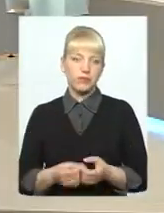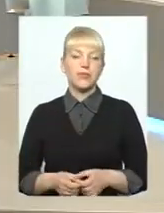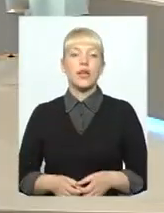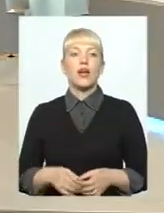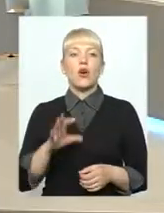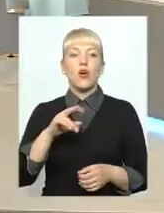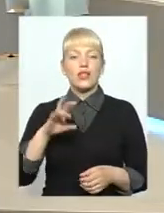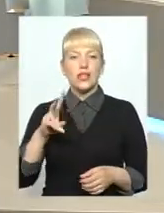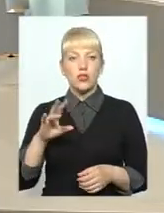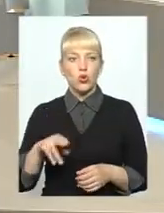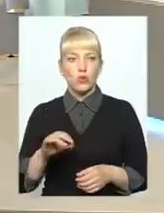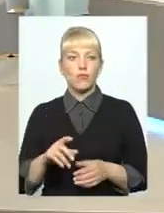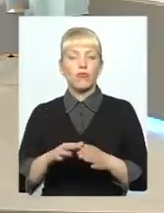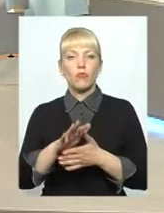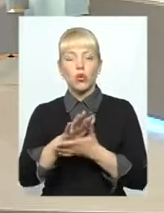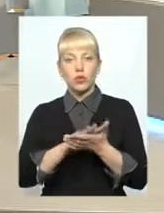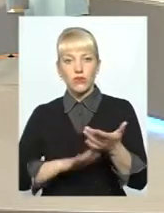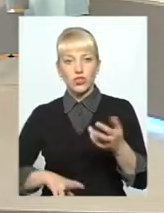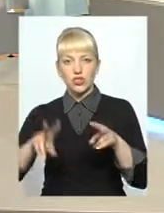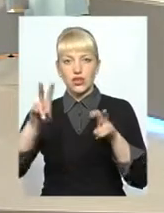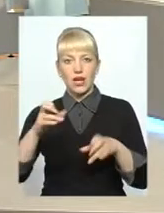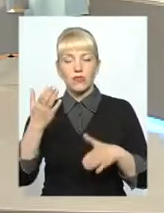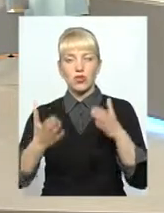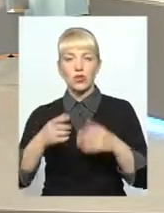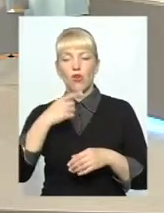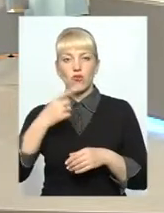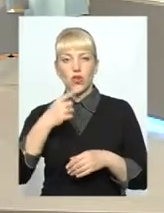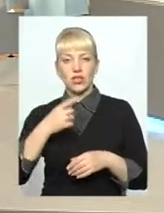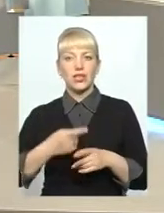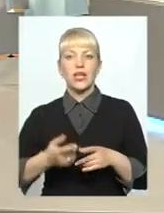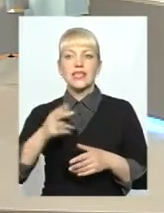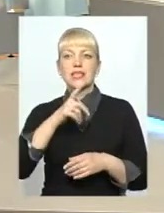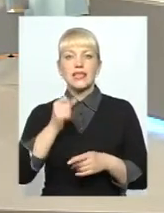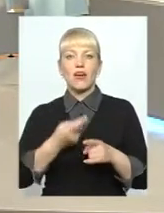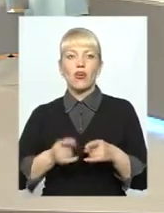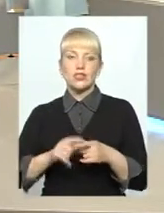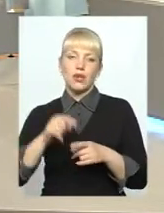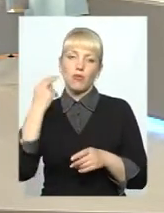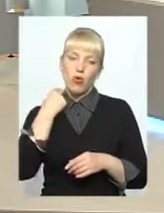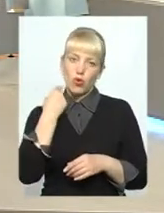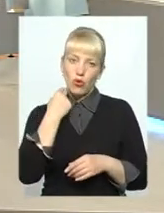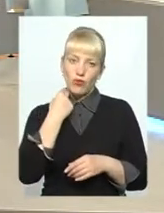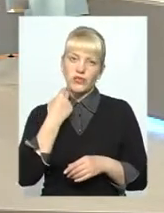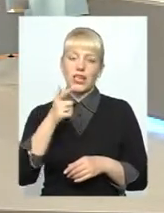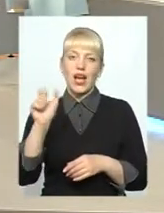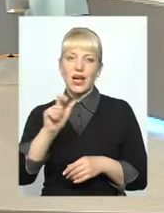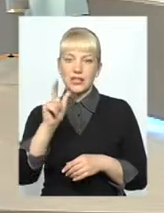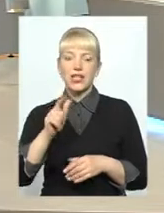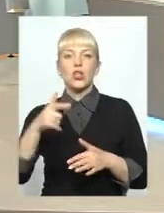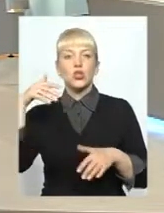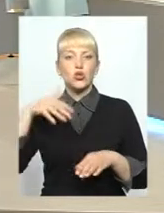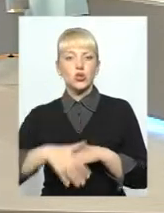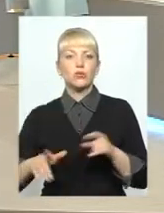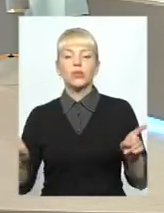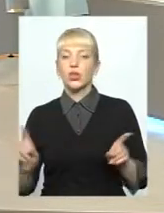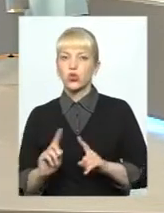Олександра, в продовження теми, якщо говорити за оці борги, заборговані за газ, розуміло, що